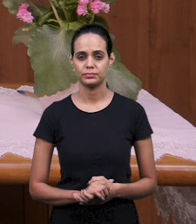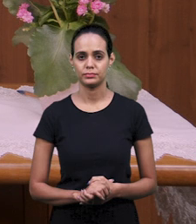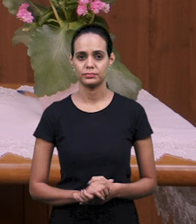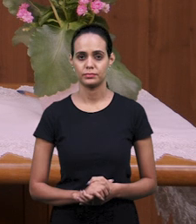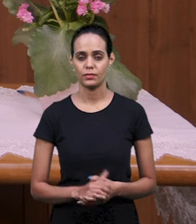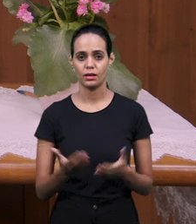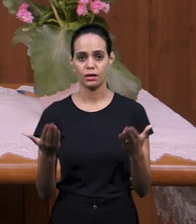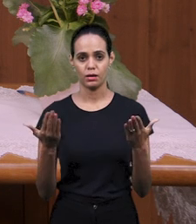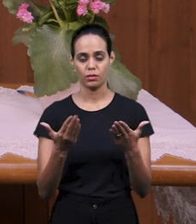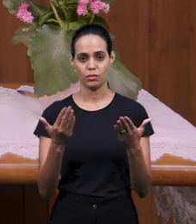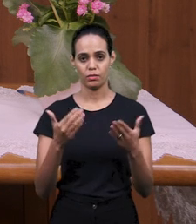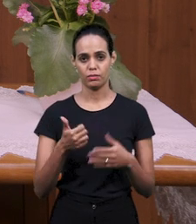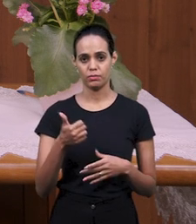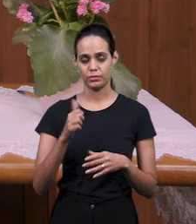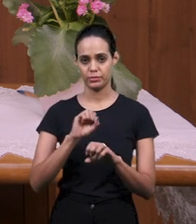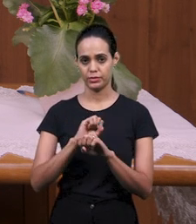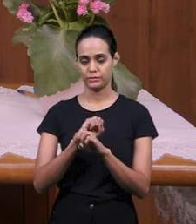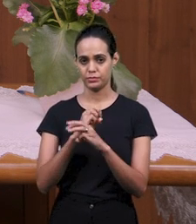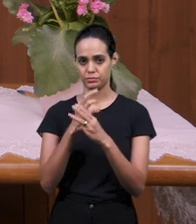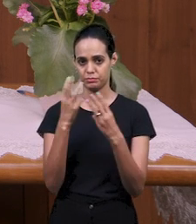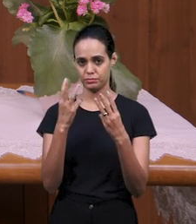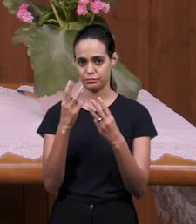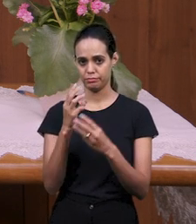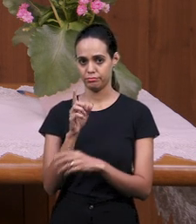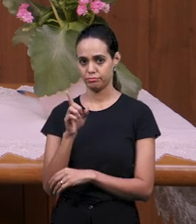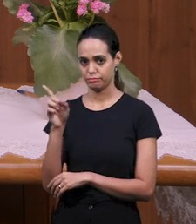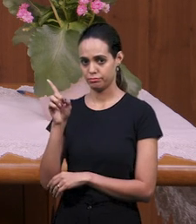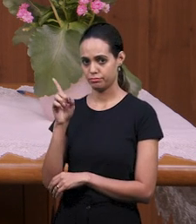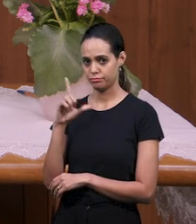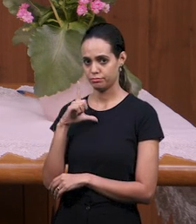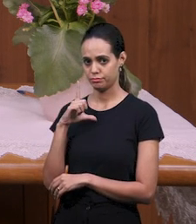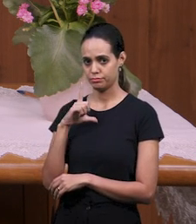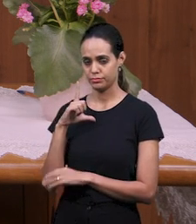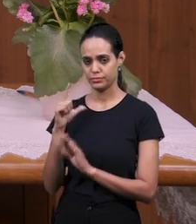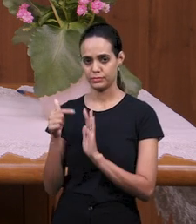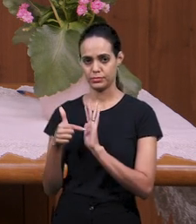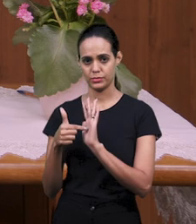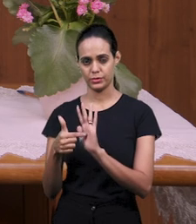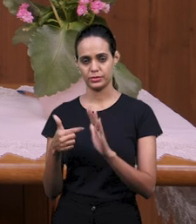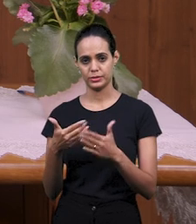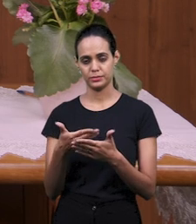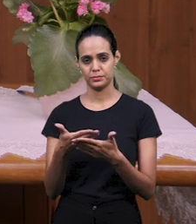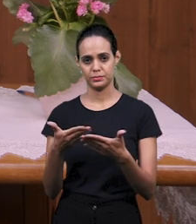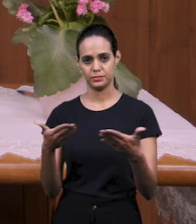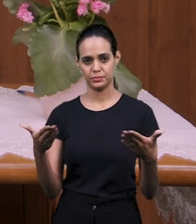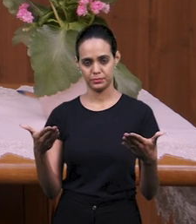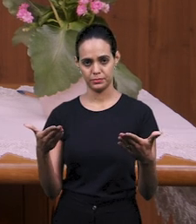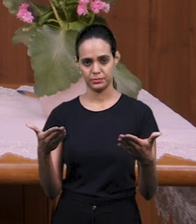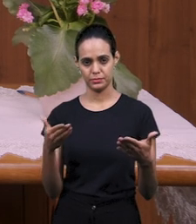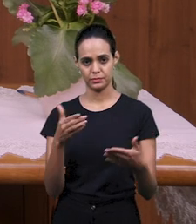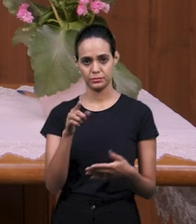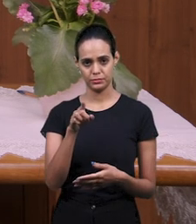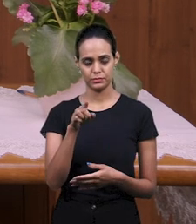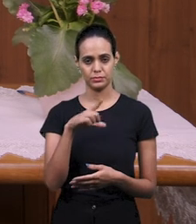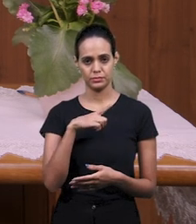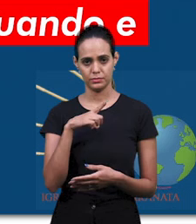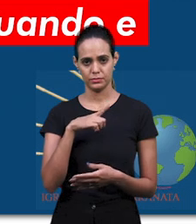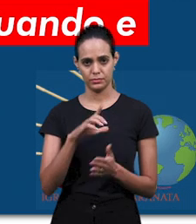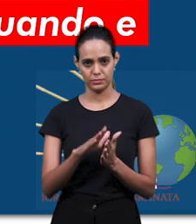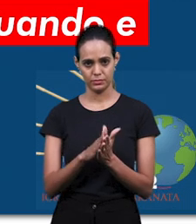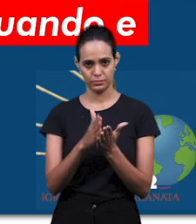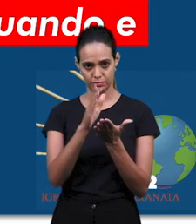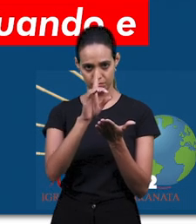слайд и покажем вам, у кого Библия открыта, вы можете взглянуть.